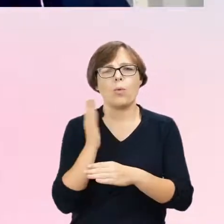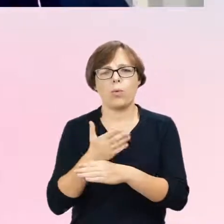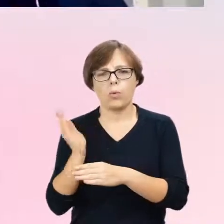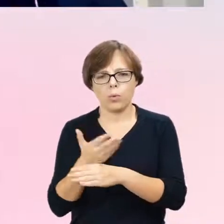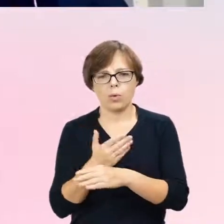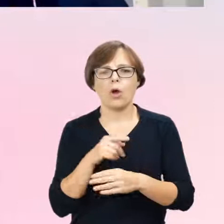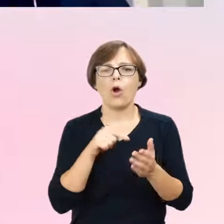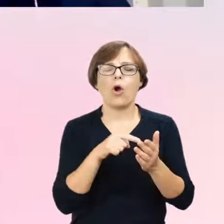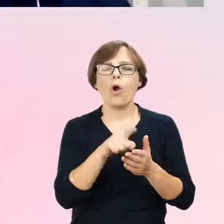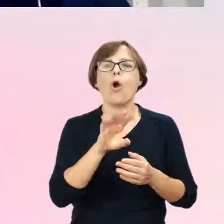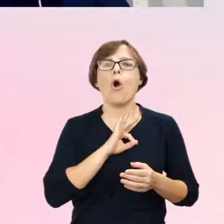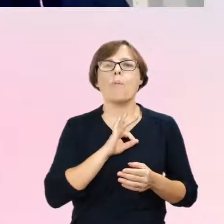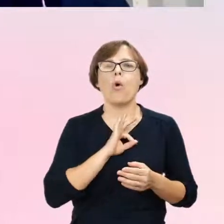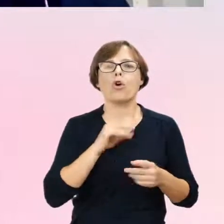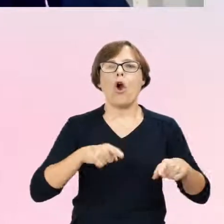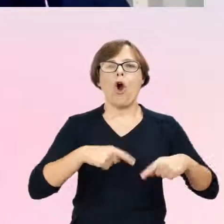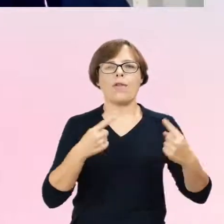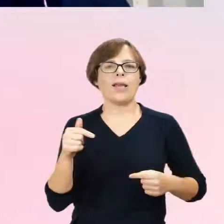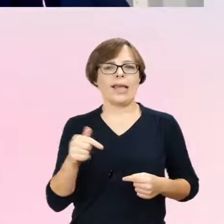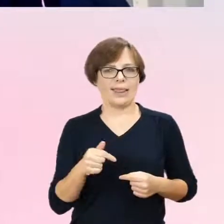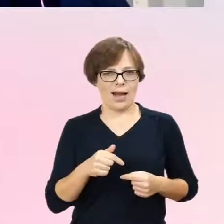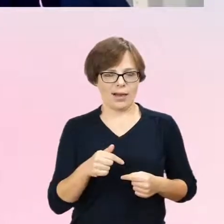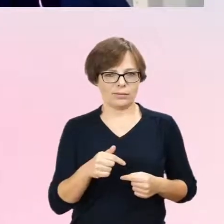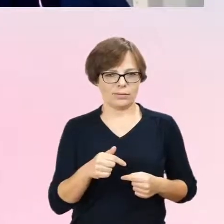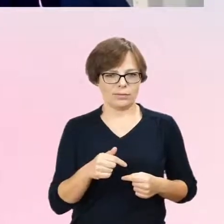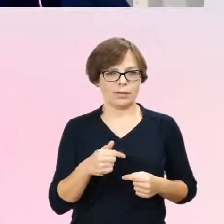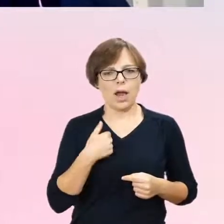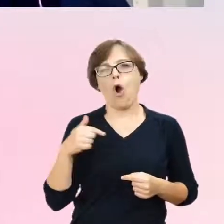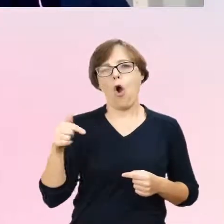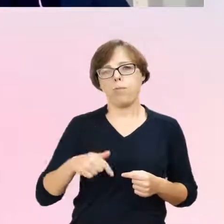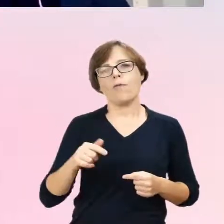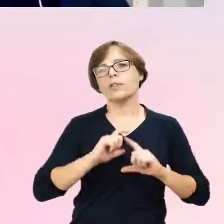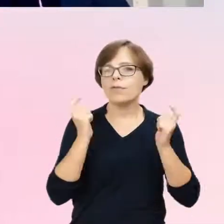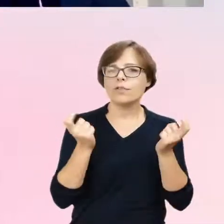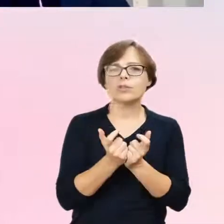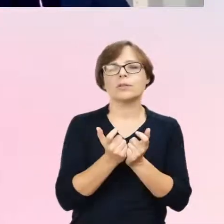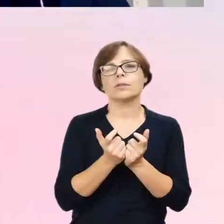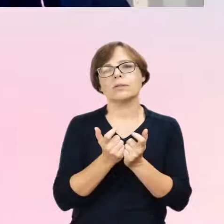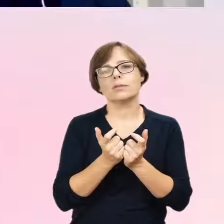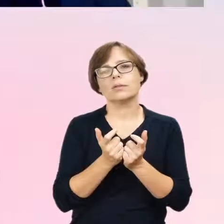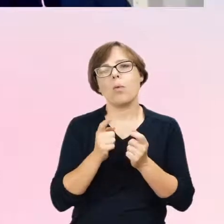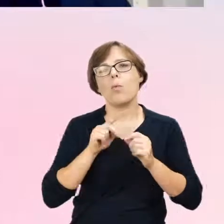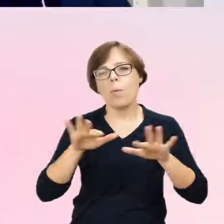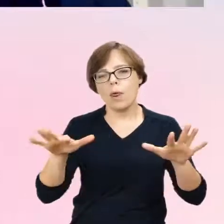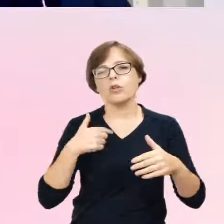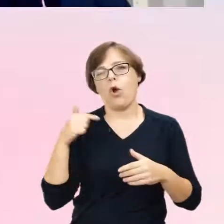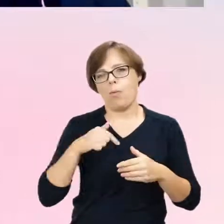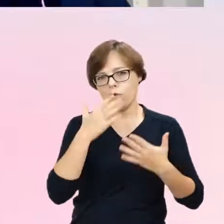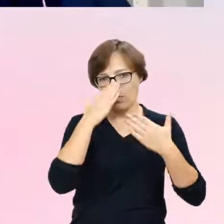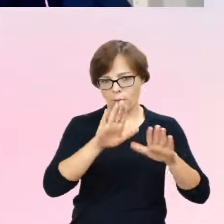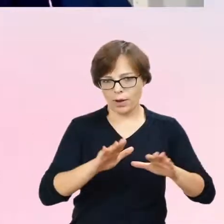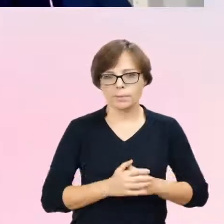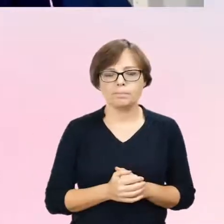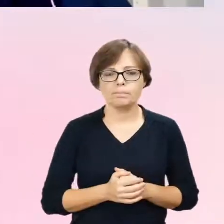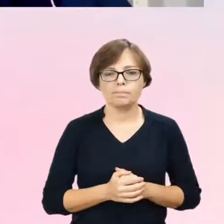konflikt interesów i jestem zobowiązana pokazywać go w wszystkich prezentacjach publicznych. I